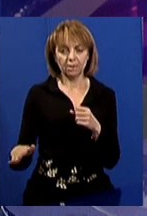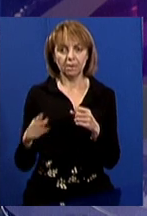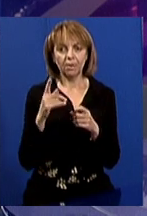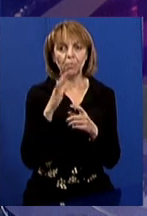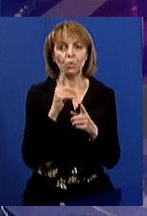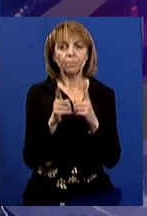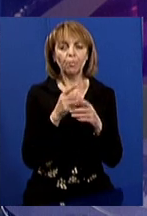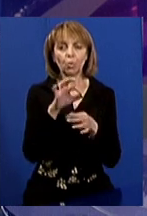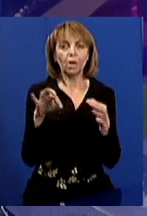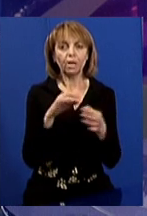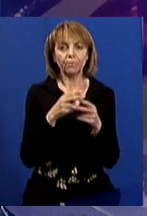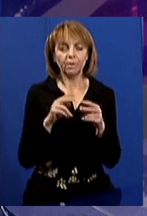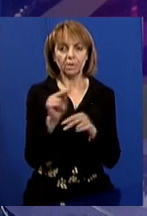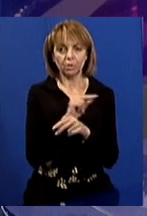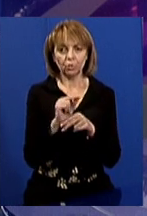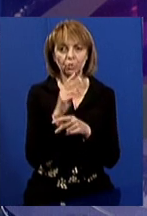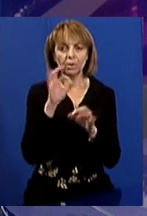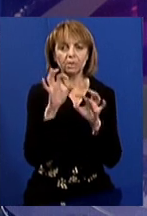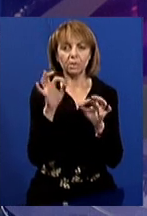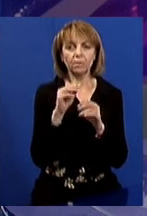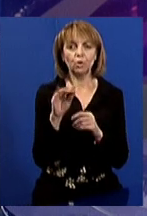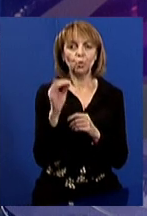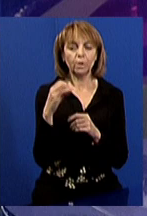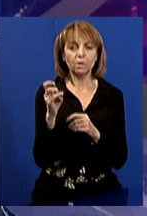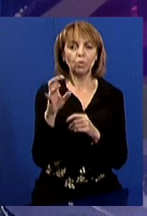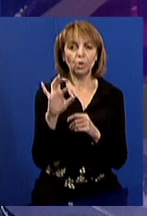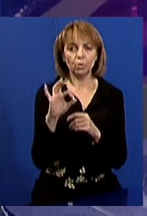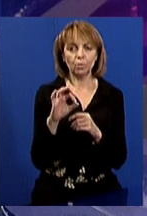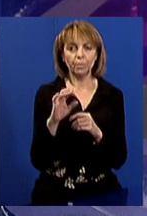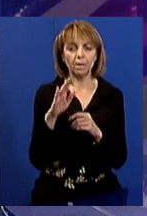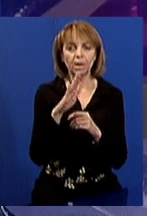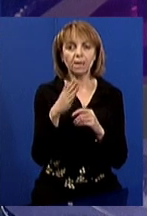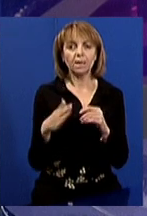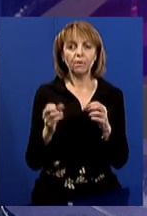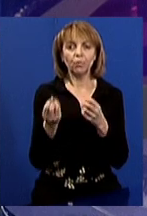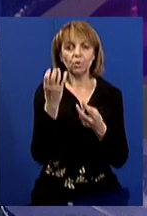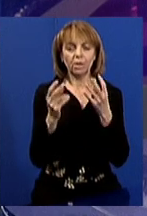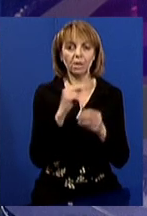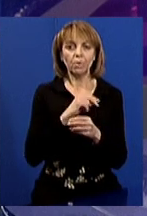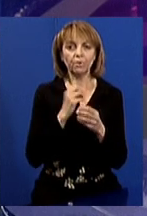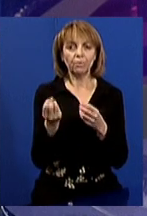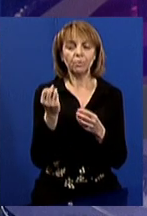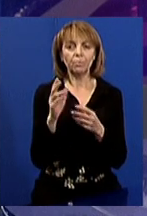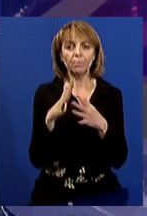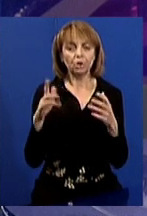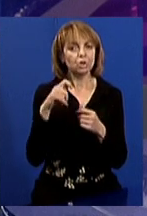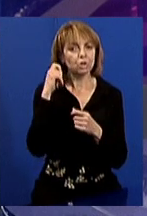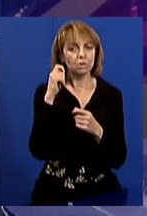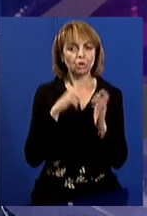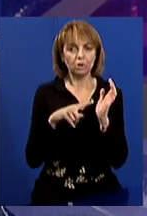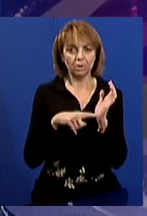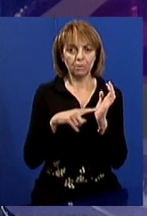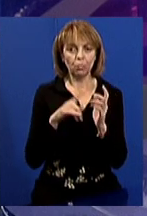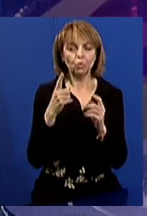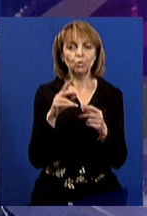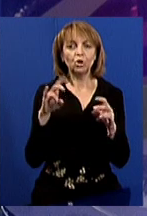реконструкції кореспондентам Йоа Харків сьогодні розповів речник мерії Юрій Сидоренко. Каскадний фонтан працював у Харкові більше 60 років. Чому у